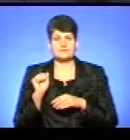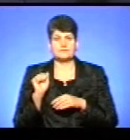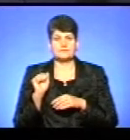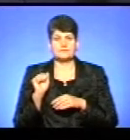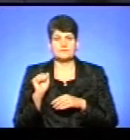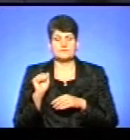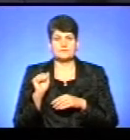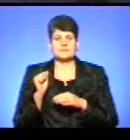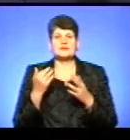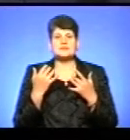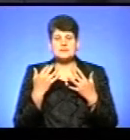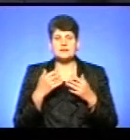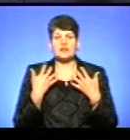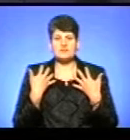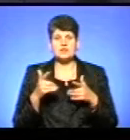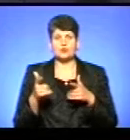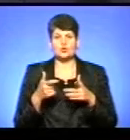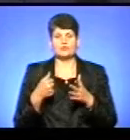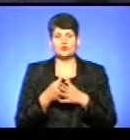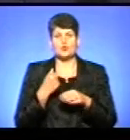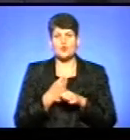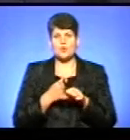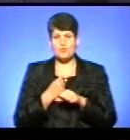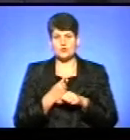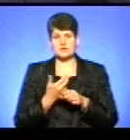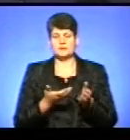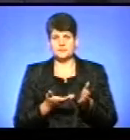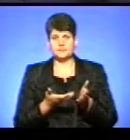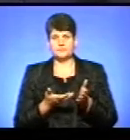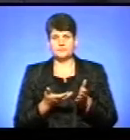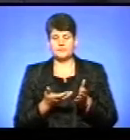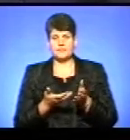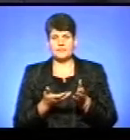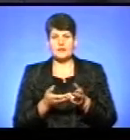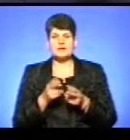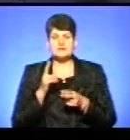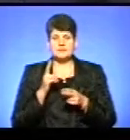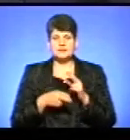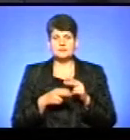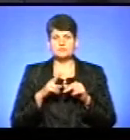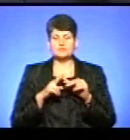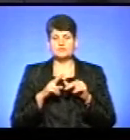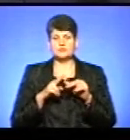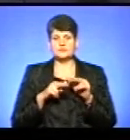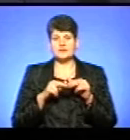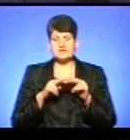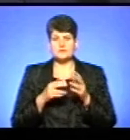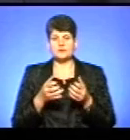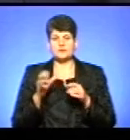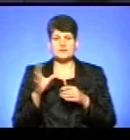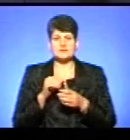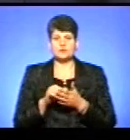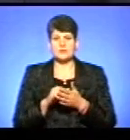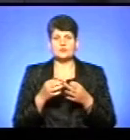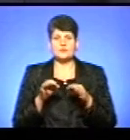Скільки з них безпосередньо вже готові до роботи? Безпосередньо вже завершено будівництво, отримано всі документи, які дозволяють